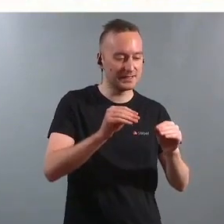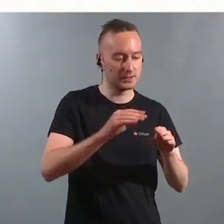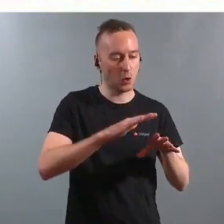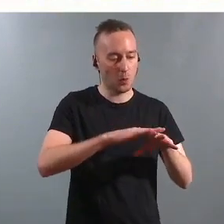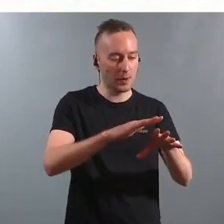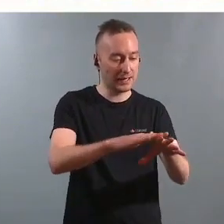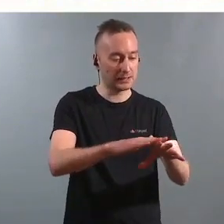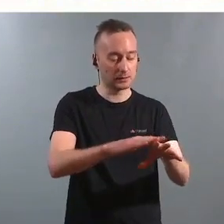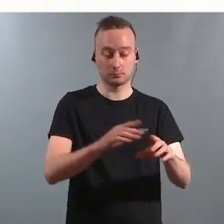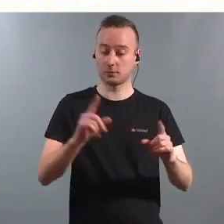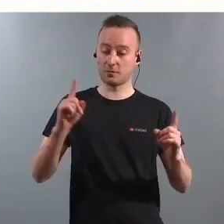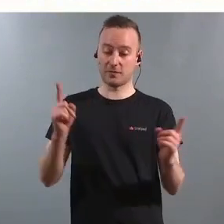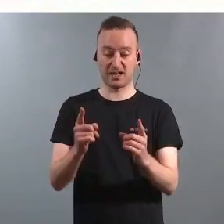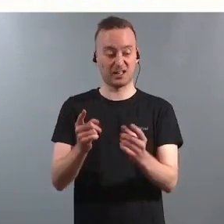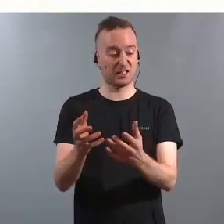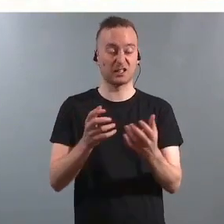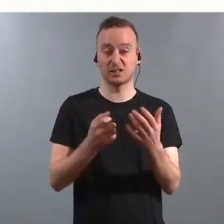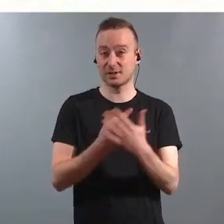spesialundervisning.